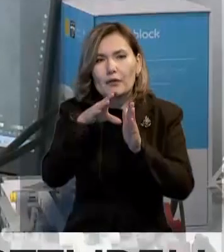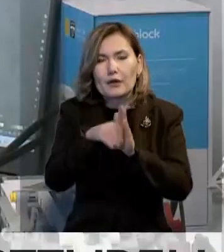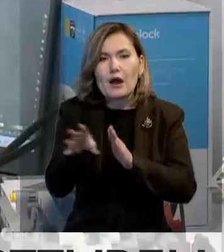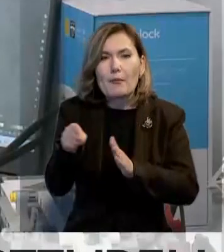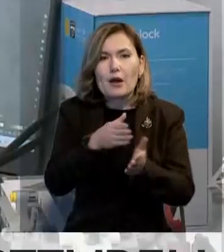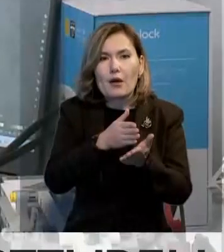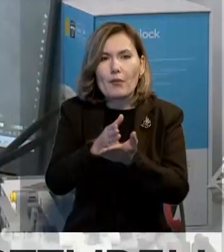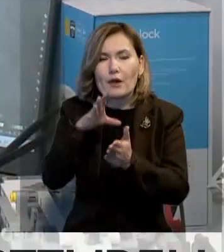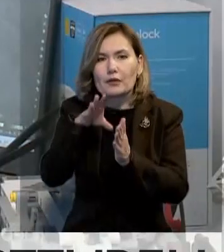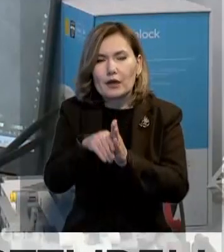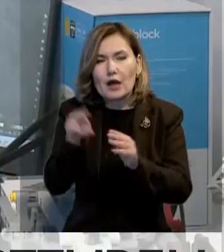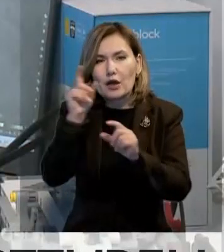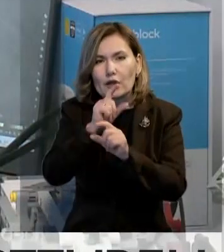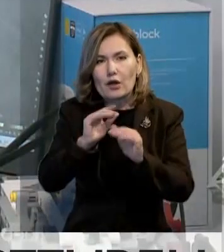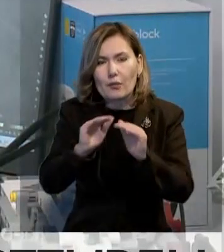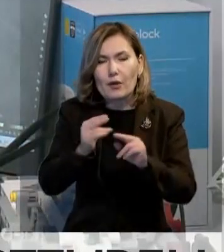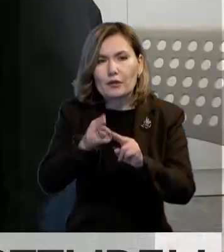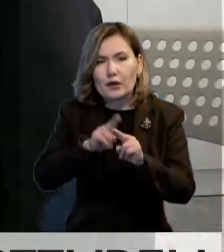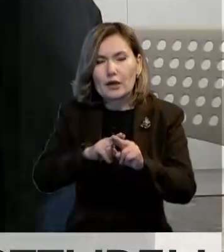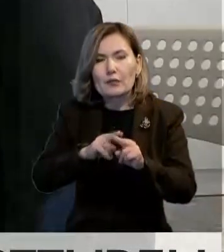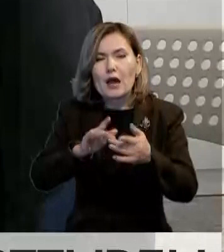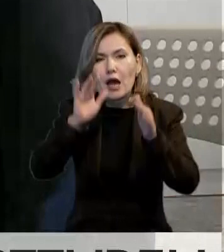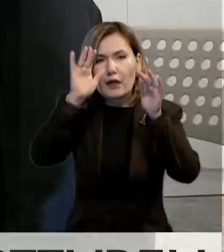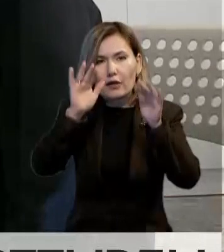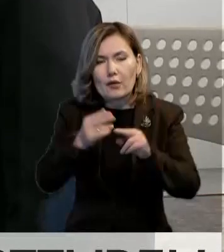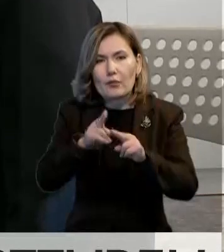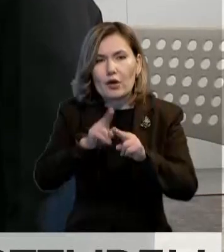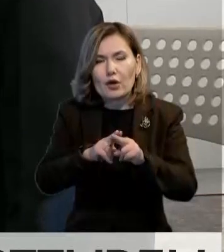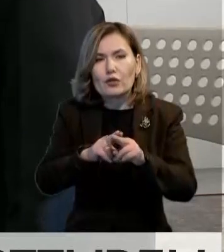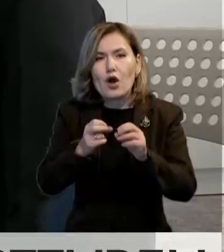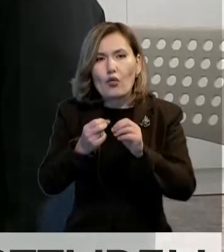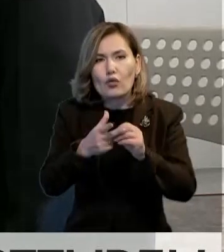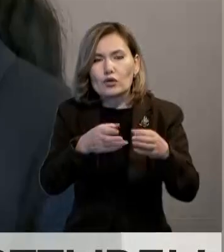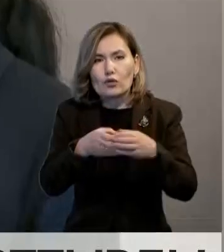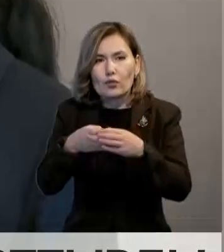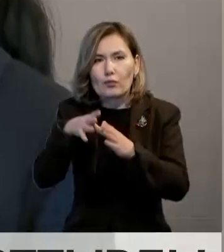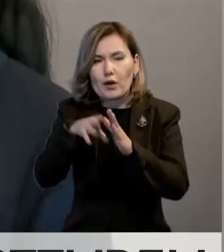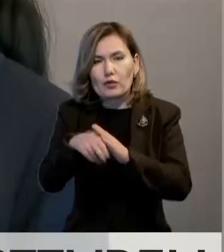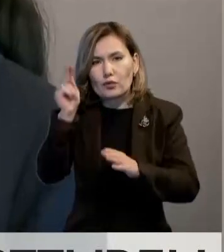бағыты еңгізілген литсей оқушылары бір ғана информатика бойынша оныш үйірмеге ғатсады.